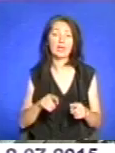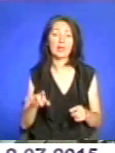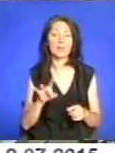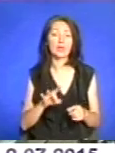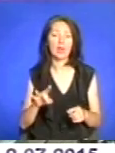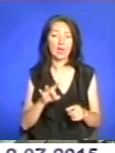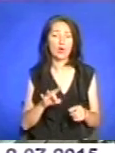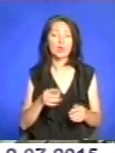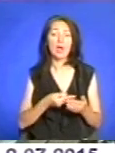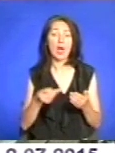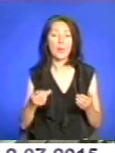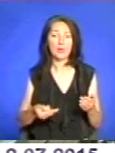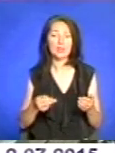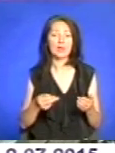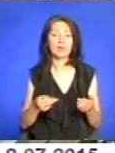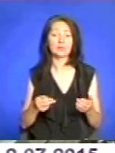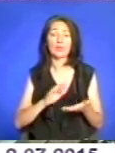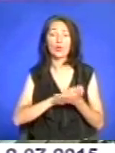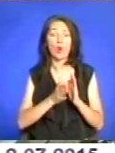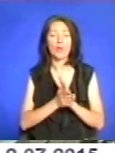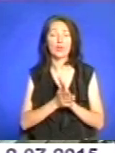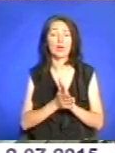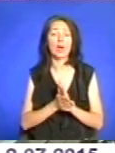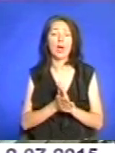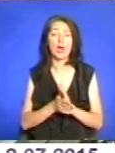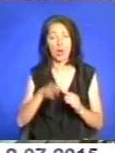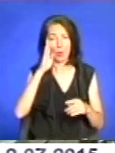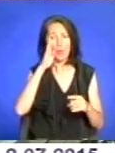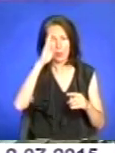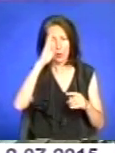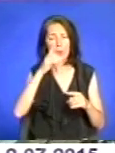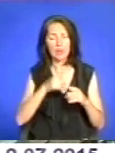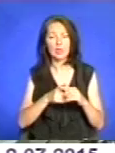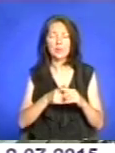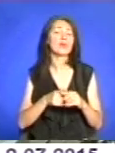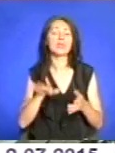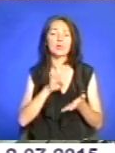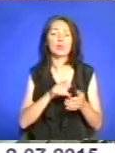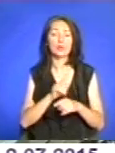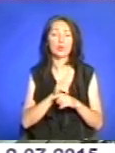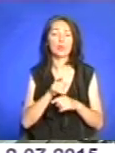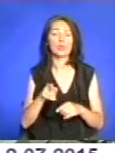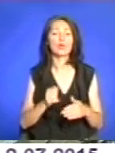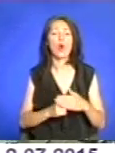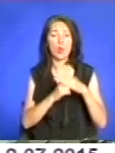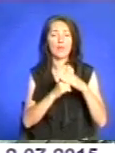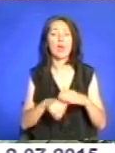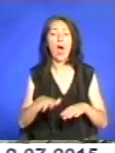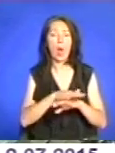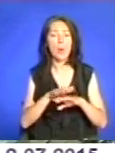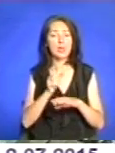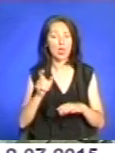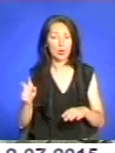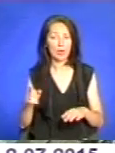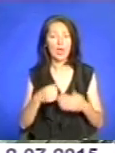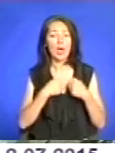підписав договір побратимства з містом Тернополєм. Через те, що основна маса людей, принаймні активних людей, які зараз є в Мурсії,